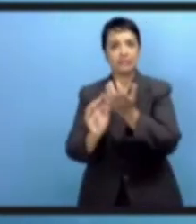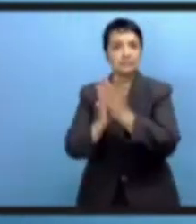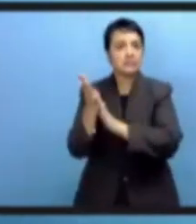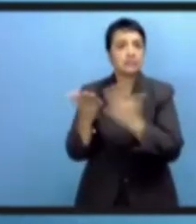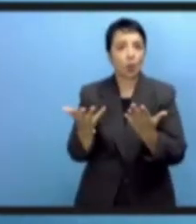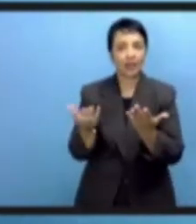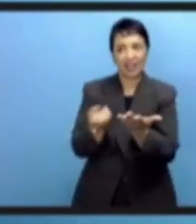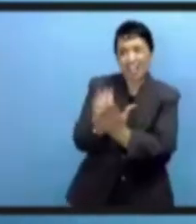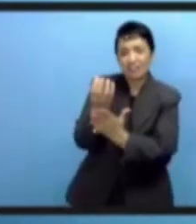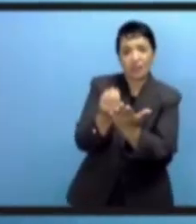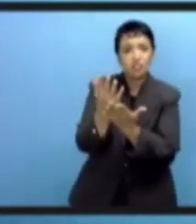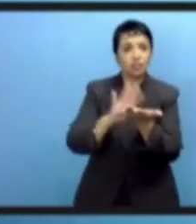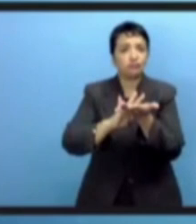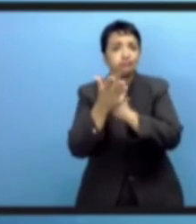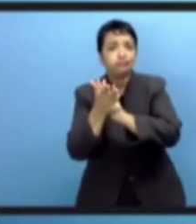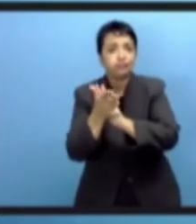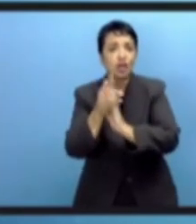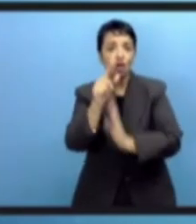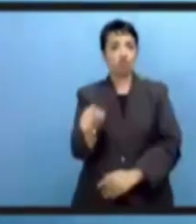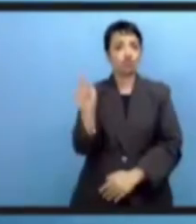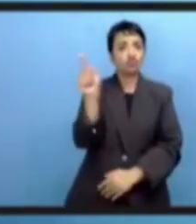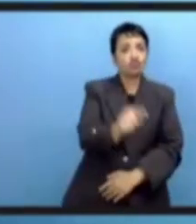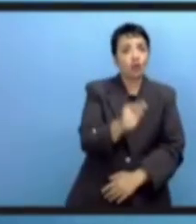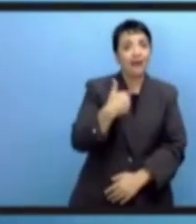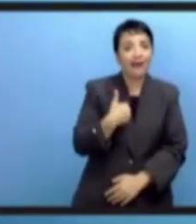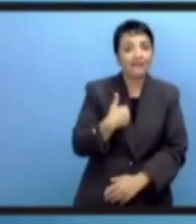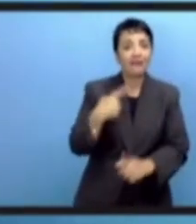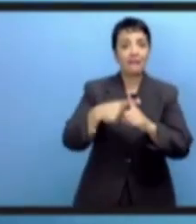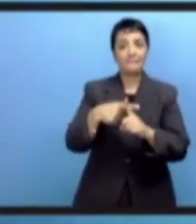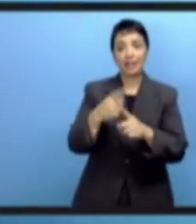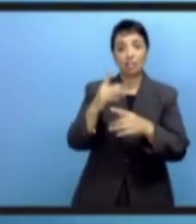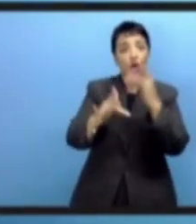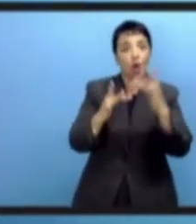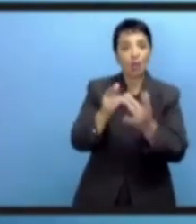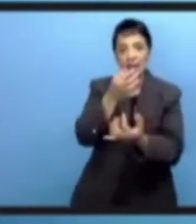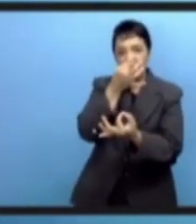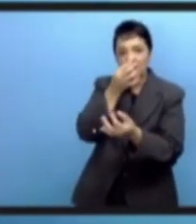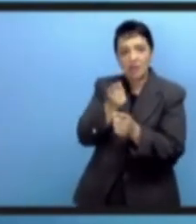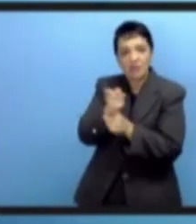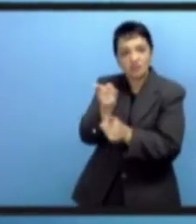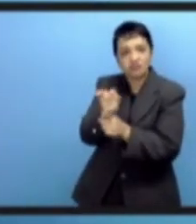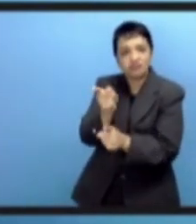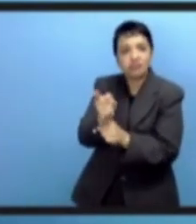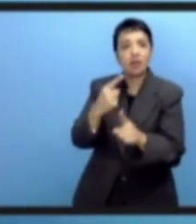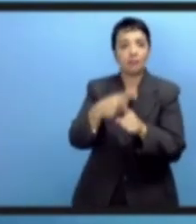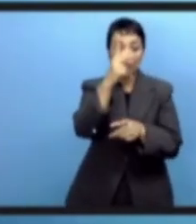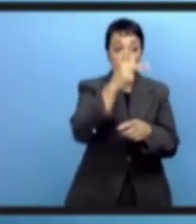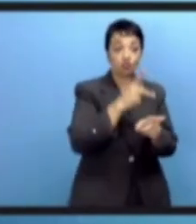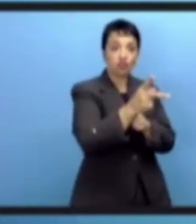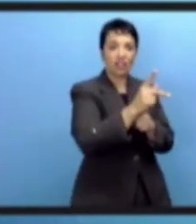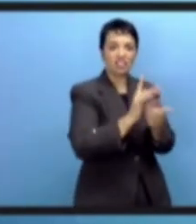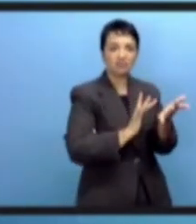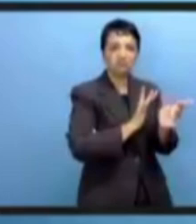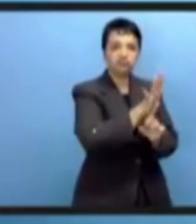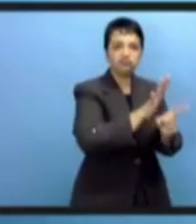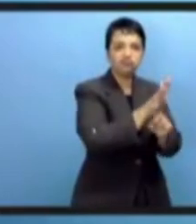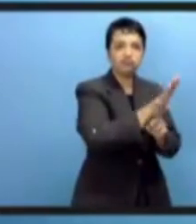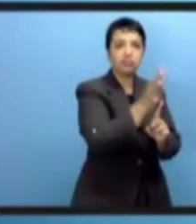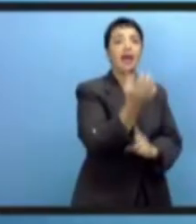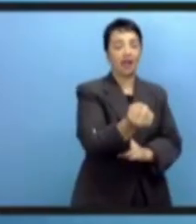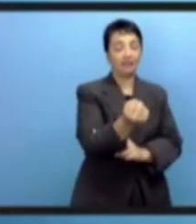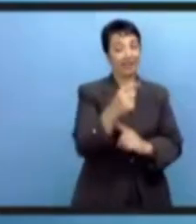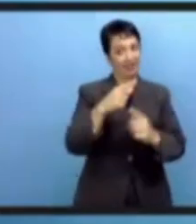источников или в соцсетях. Премьер-министр говорил о некоторых